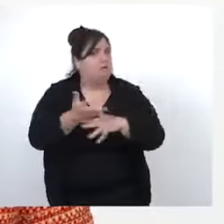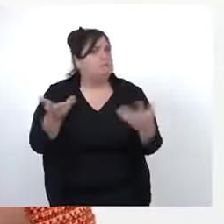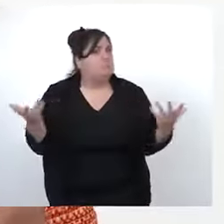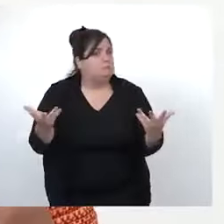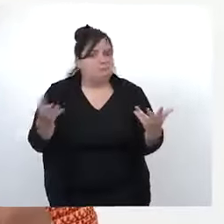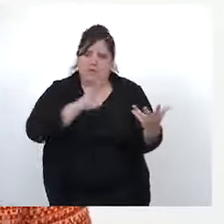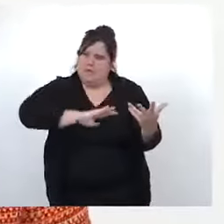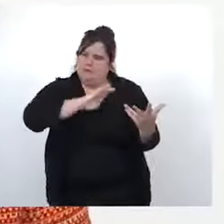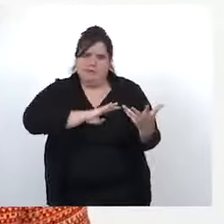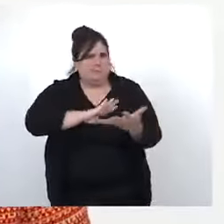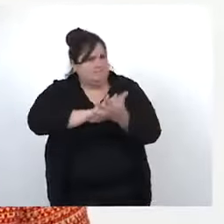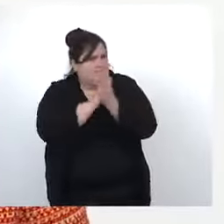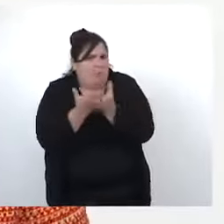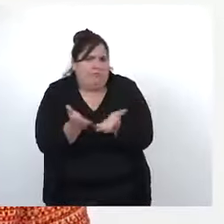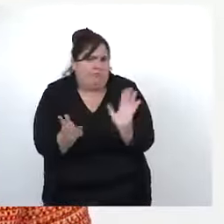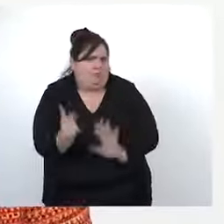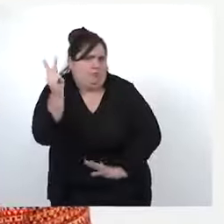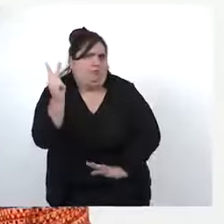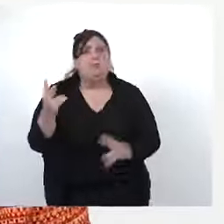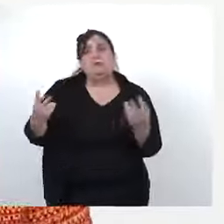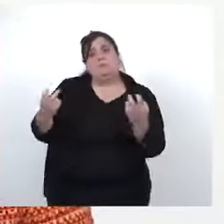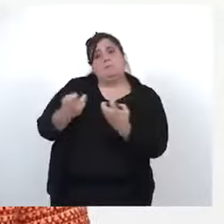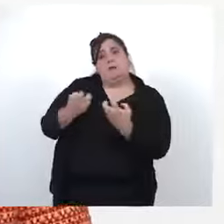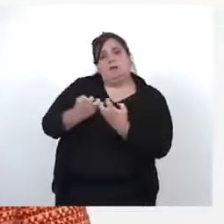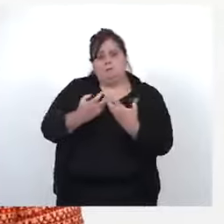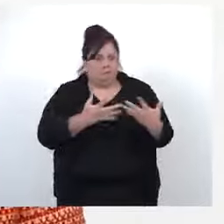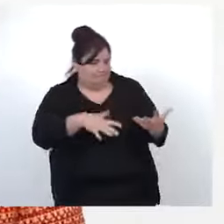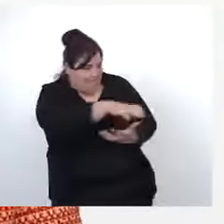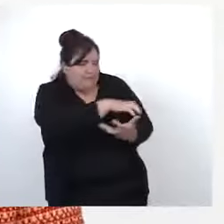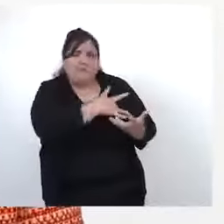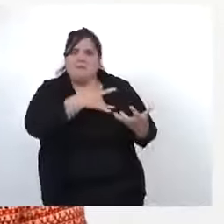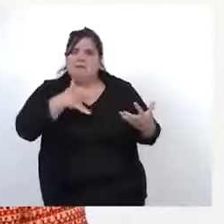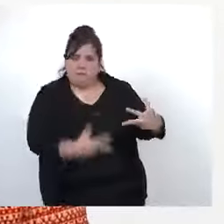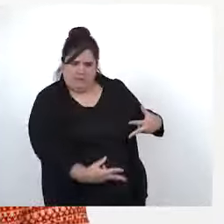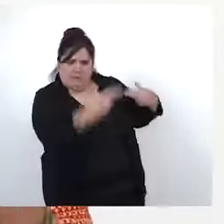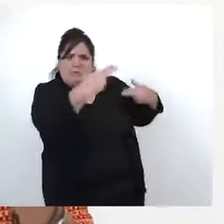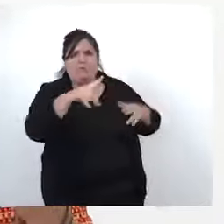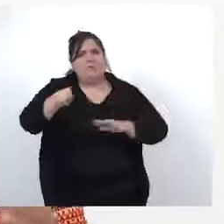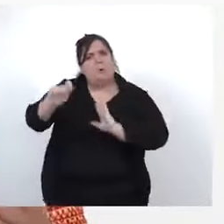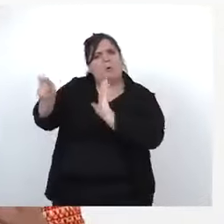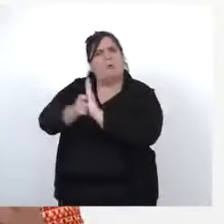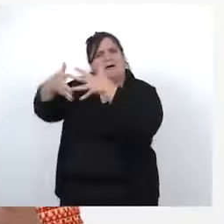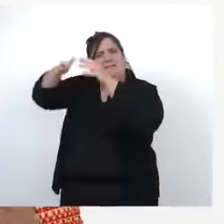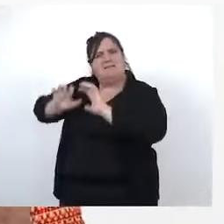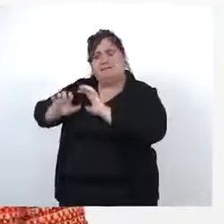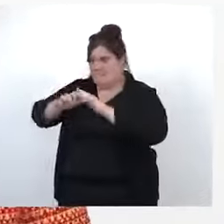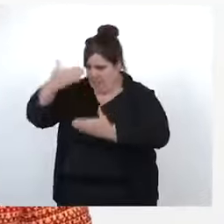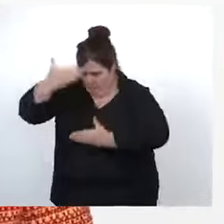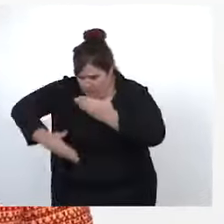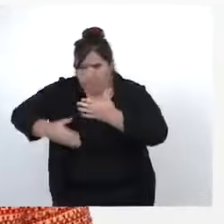rentrée, c'est aussi celle de la simplification. Par exemple, les droits arrivés à échéance durant la crise sanitaire sont prorogés.